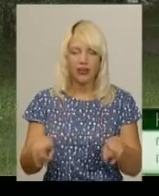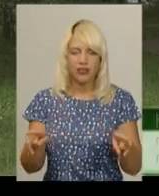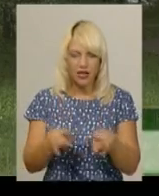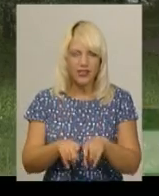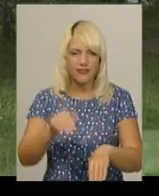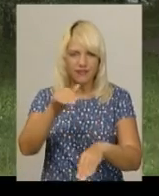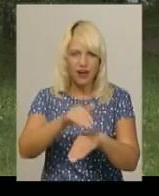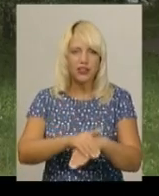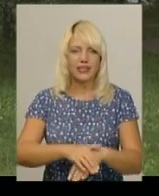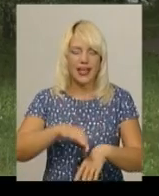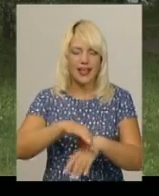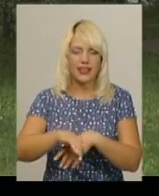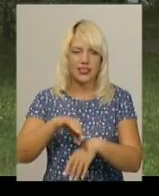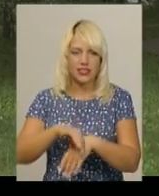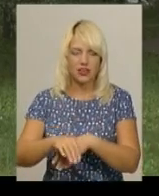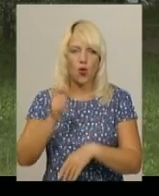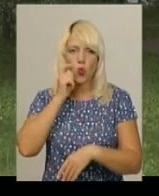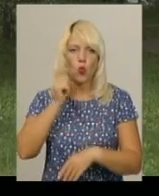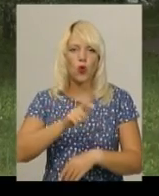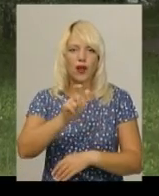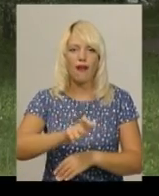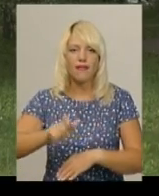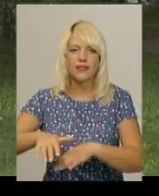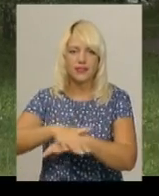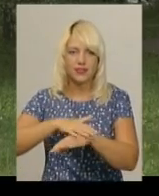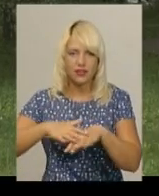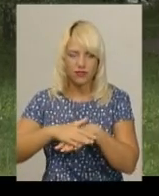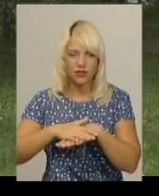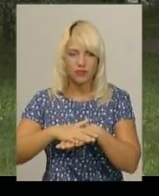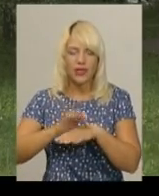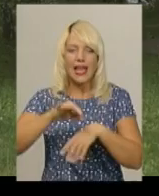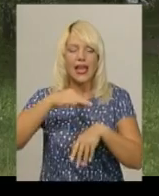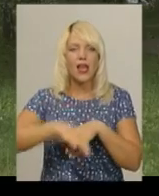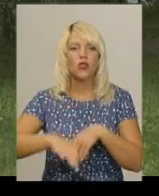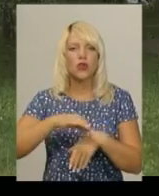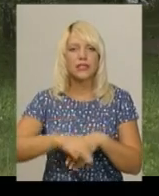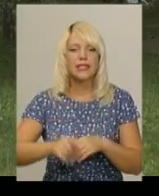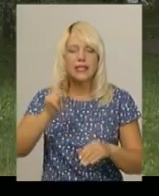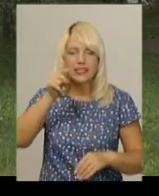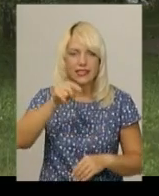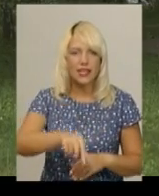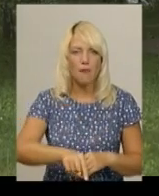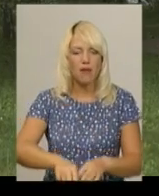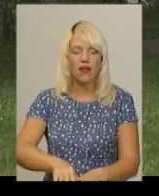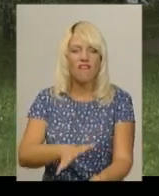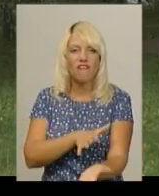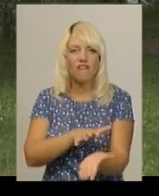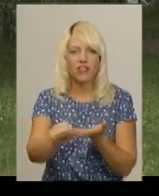геноцида українців. І геноцида саме винищення